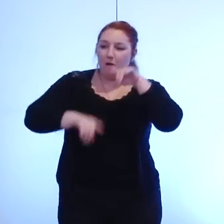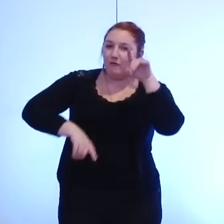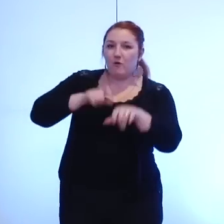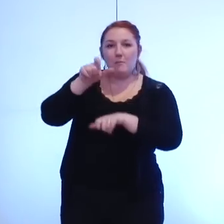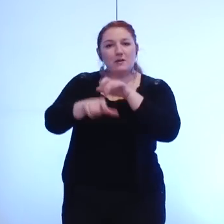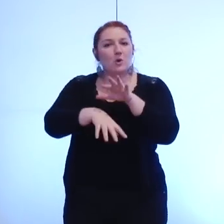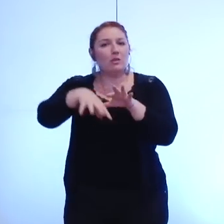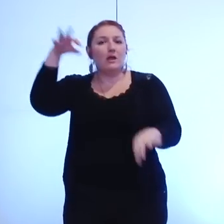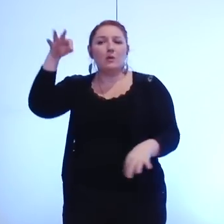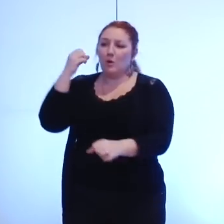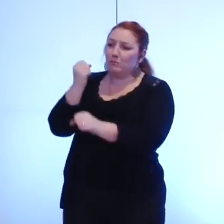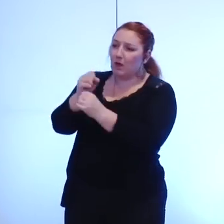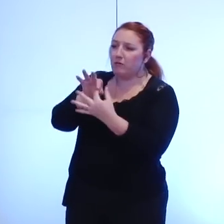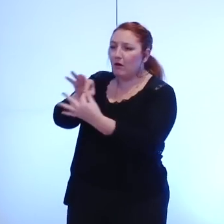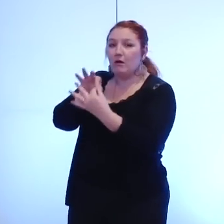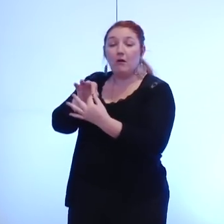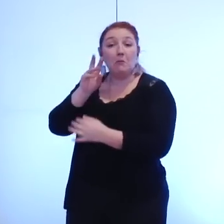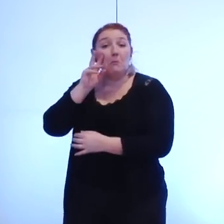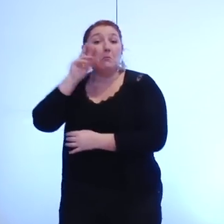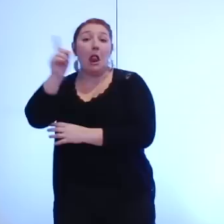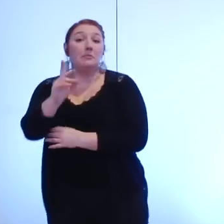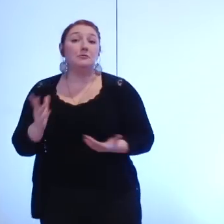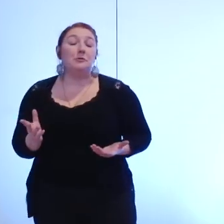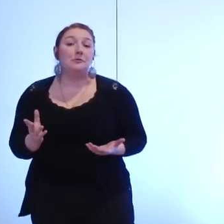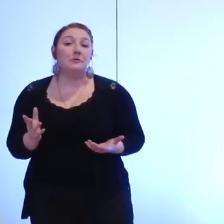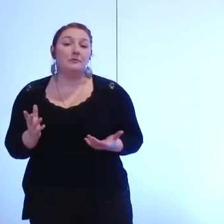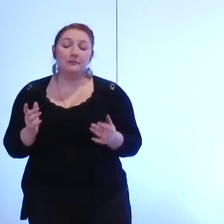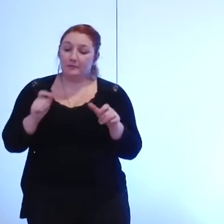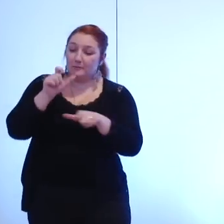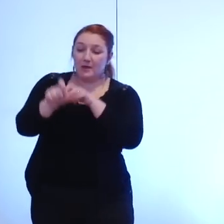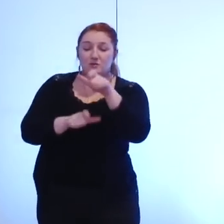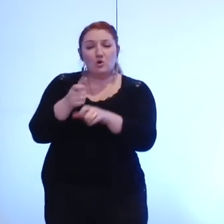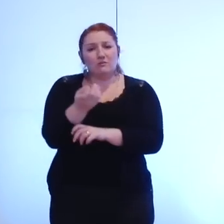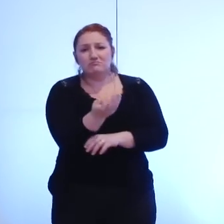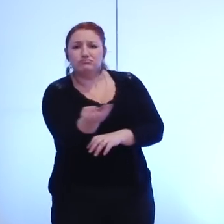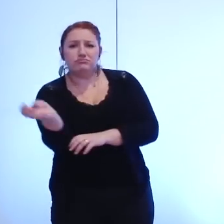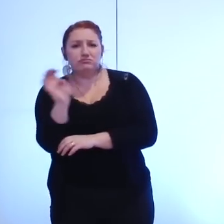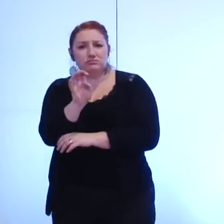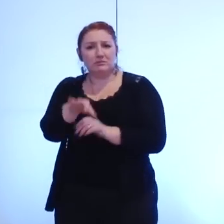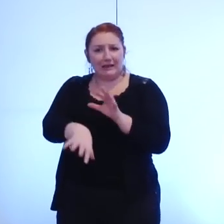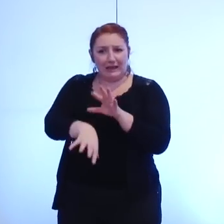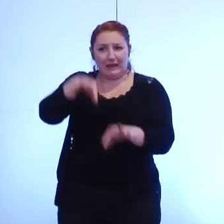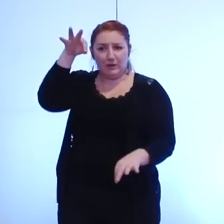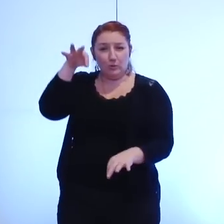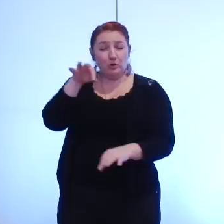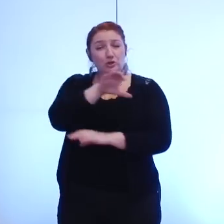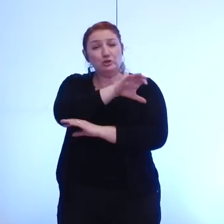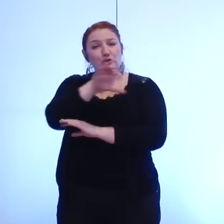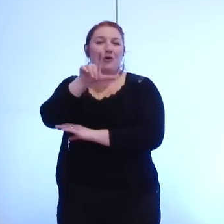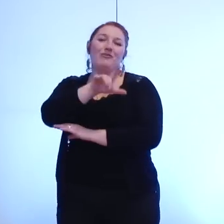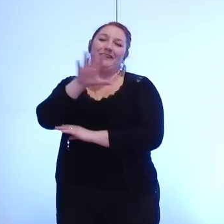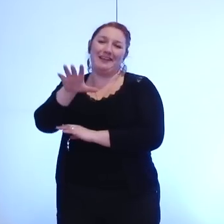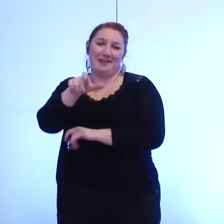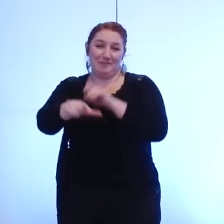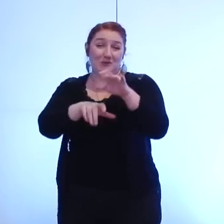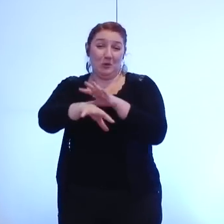ensemble et des élus qui ont dû durant cette séquente et les 124 élus communautaires le savent